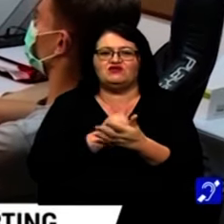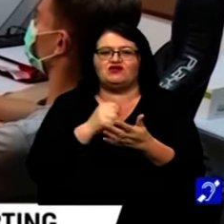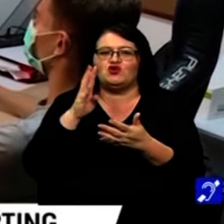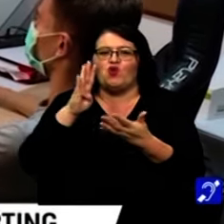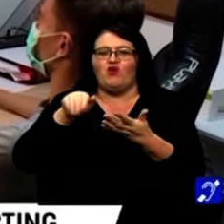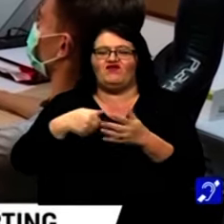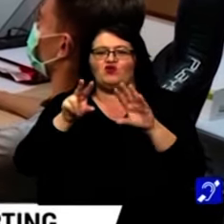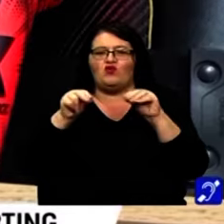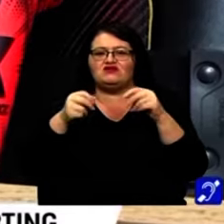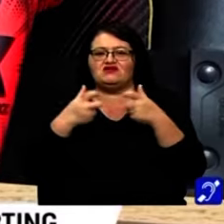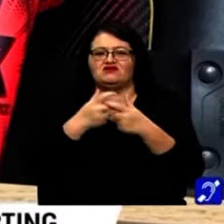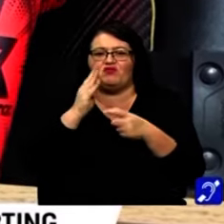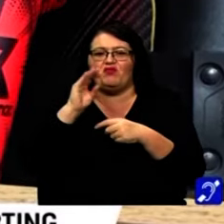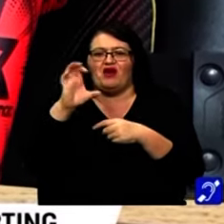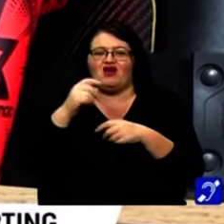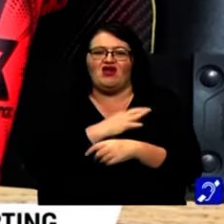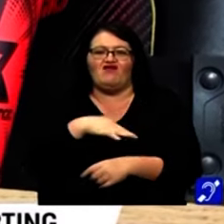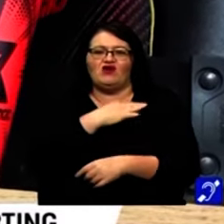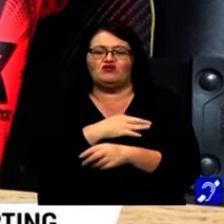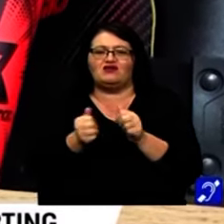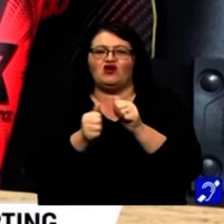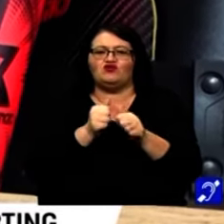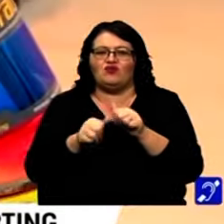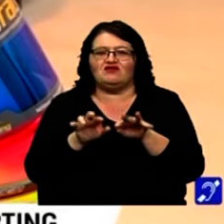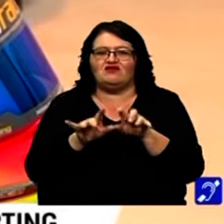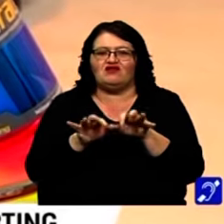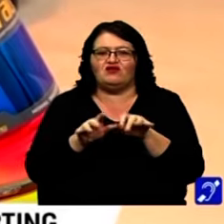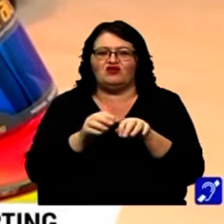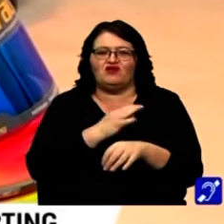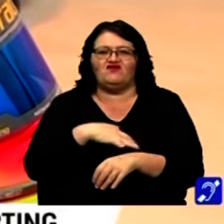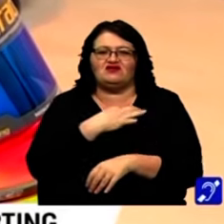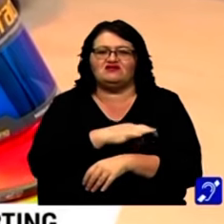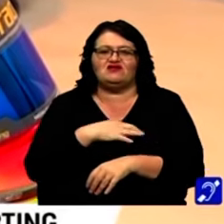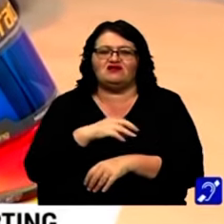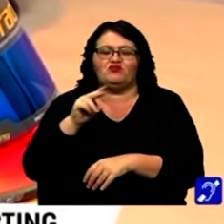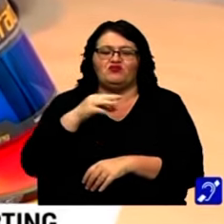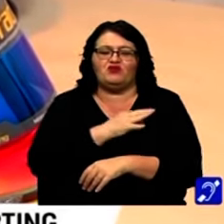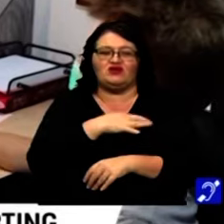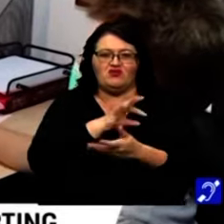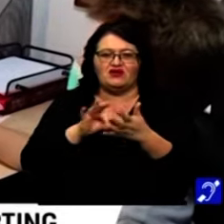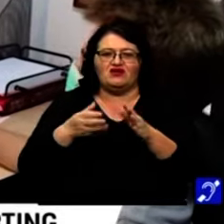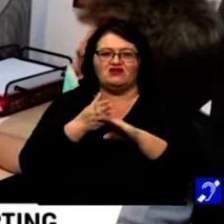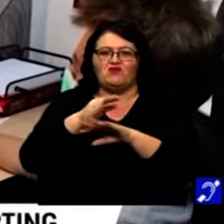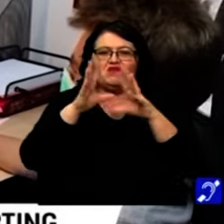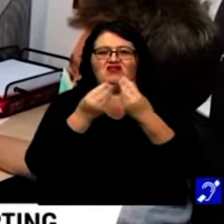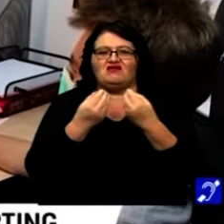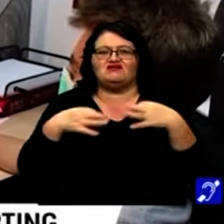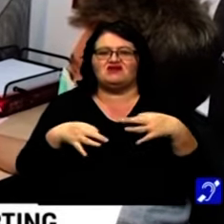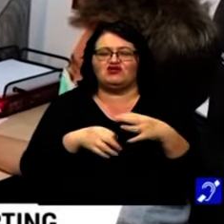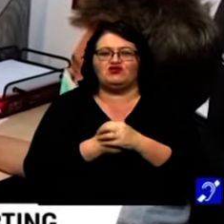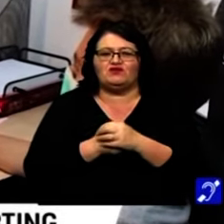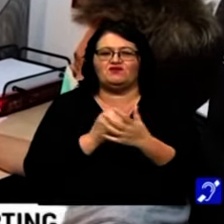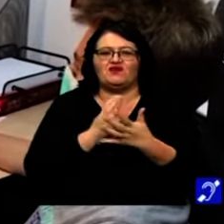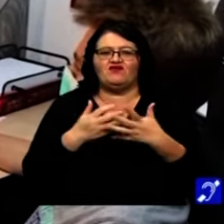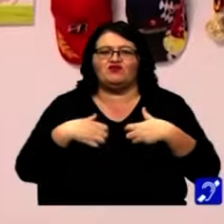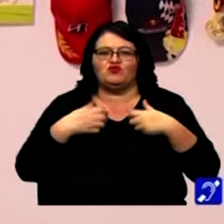9,80 la bacalaureat, iar la facultatea de automatică și calculatoare de la Universitatea Politehnică a intrat cu media 10. Aici